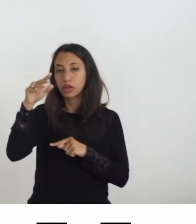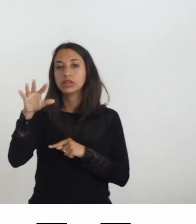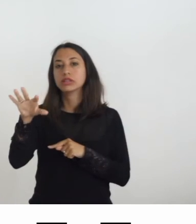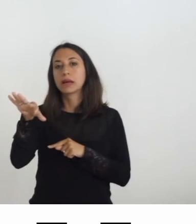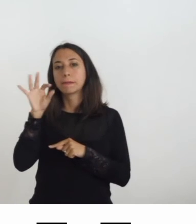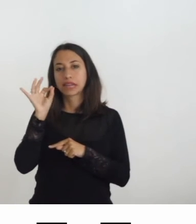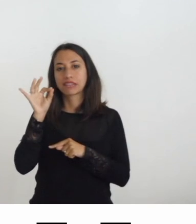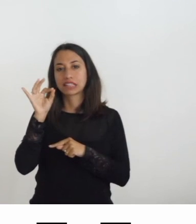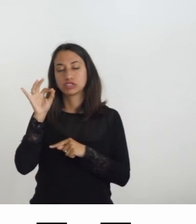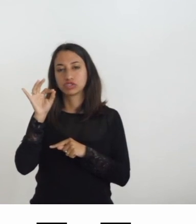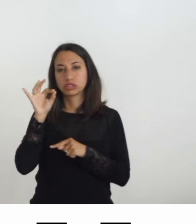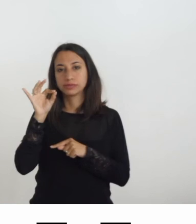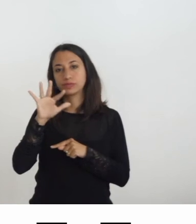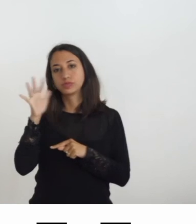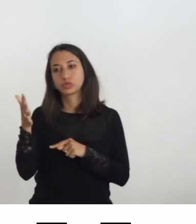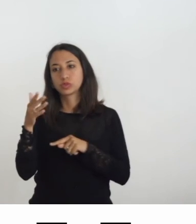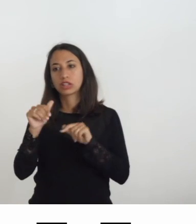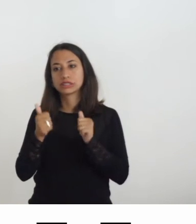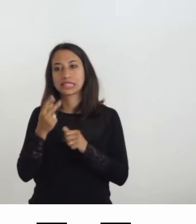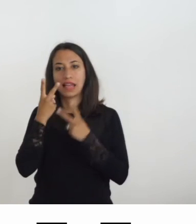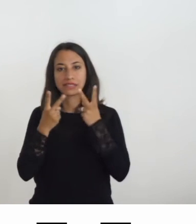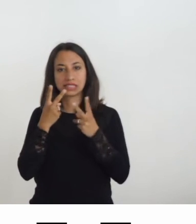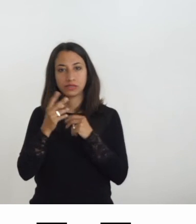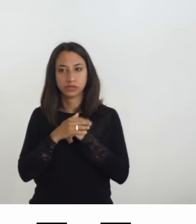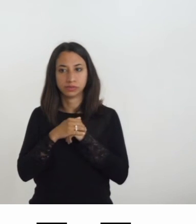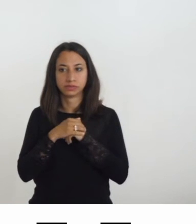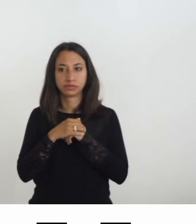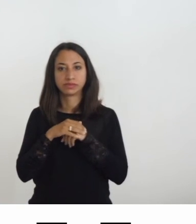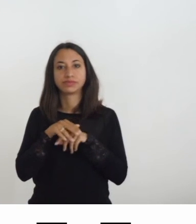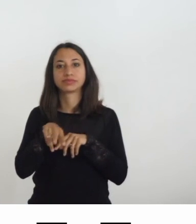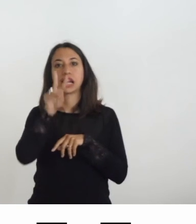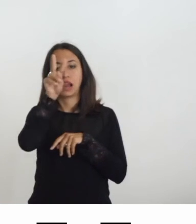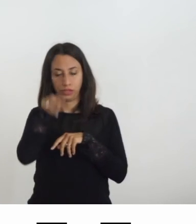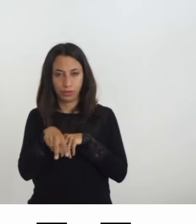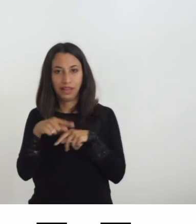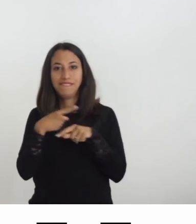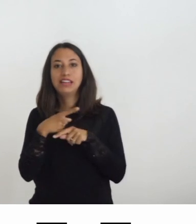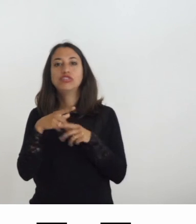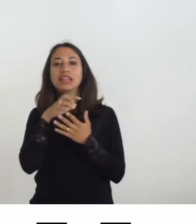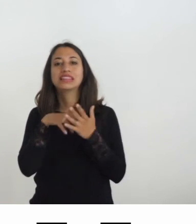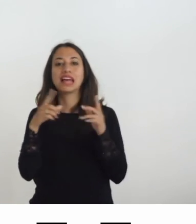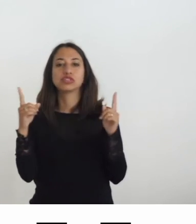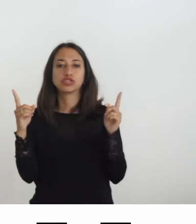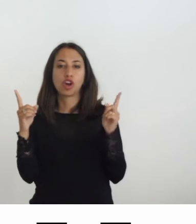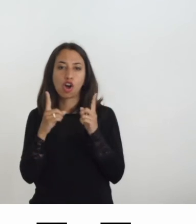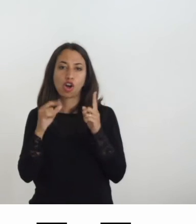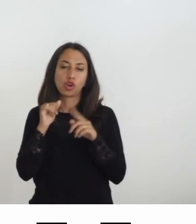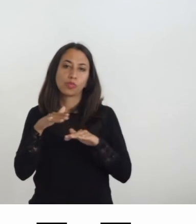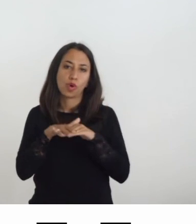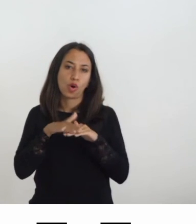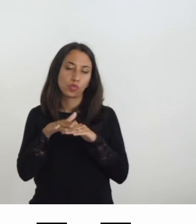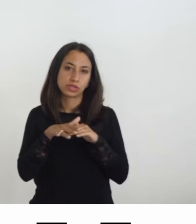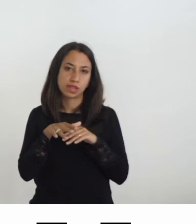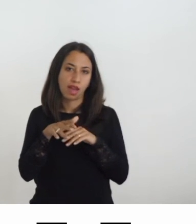basso visivo nella lettura visiva mentre nei testi corti possono essere utilizzati entrambi